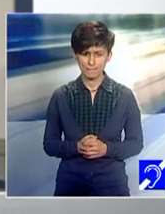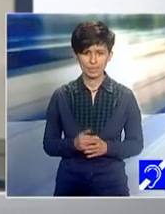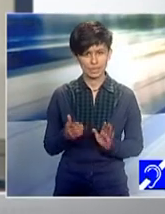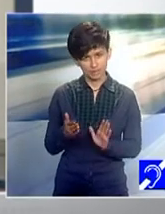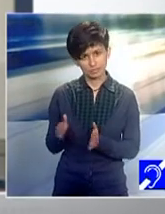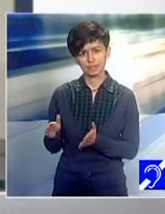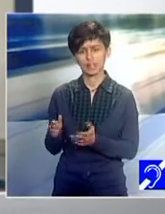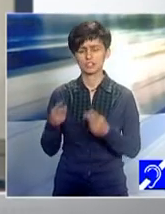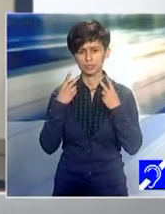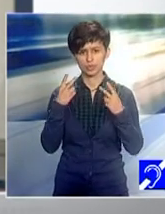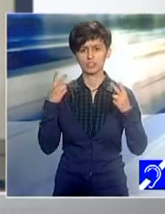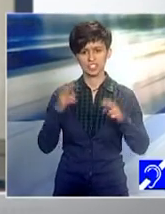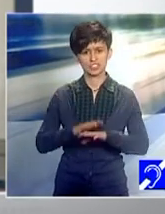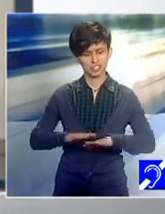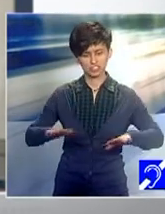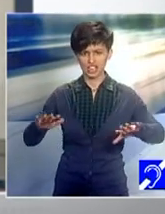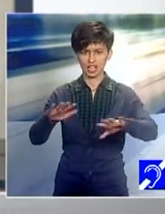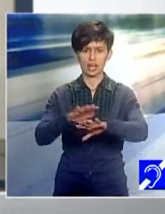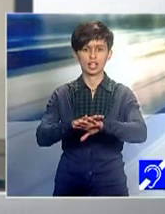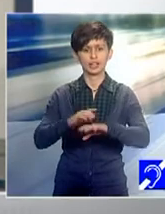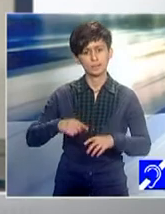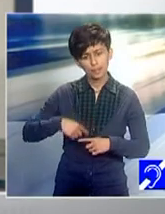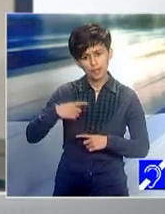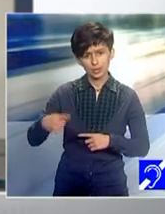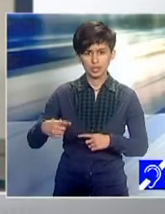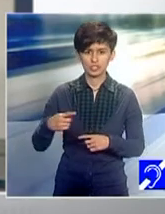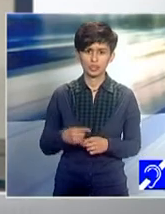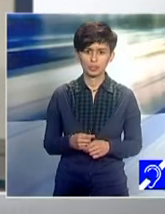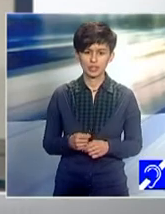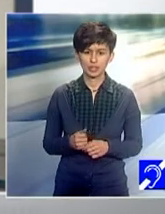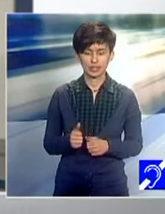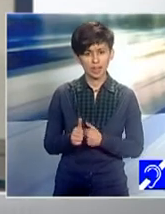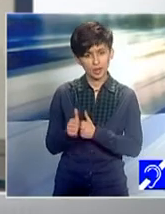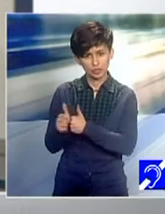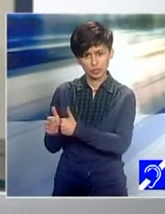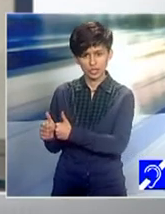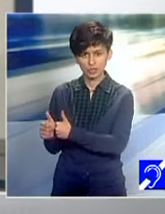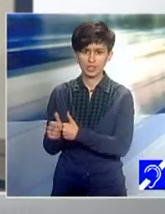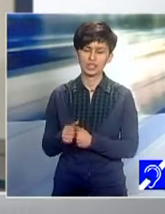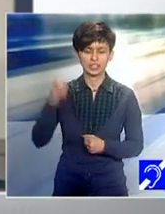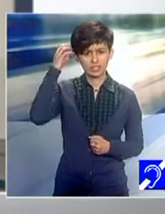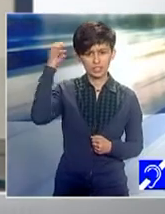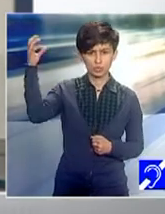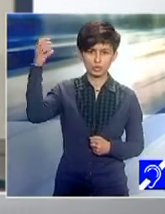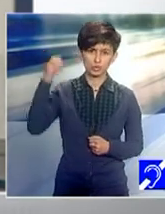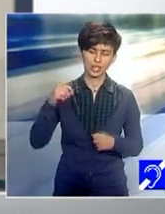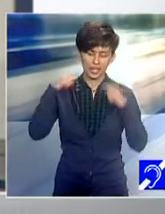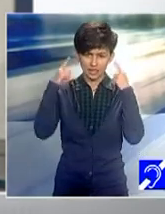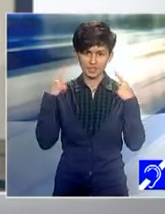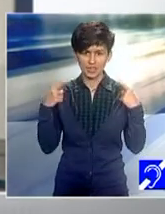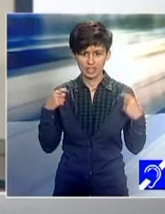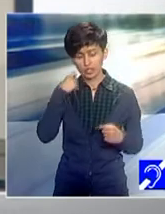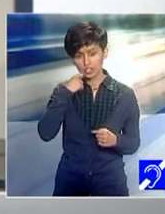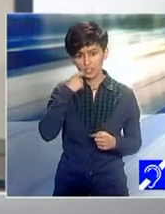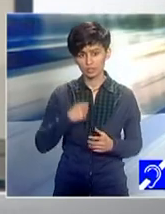generală și după aia și pe urmele culturii evreiești din Cluj. Am vizitat o